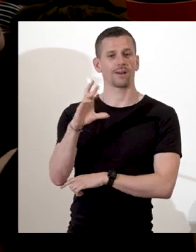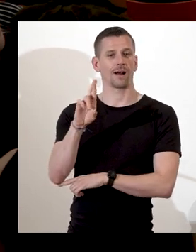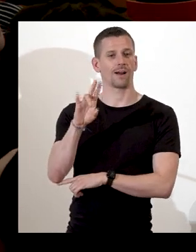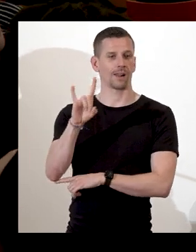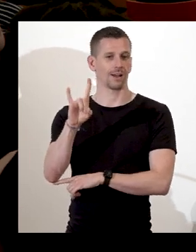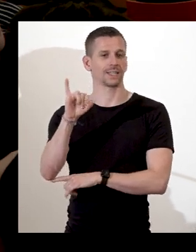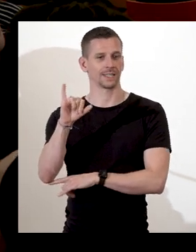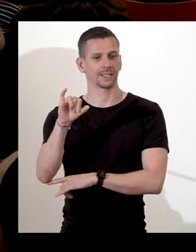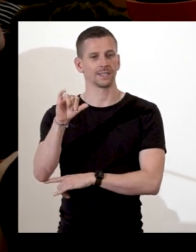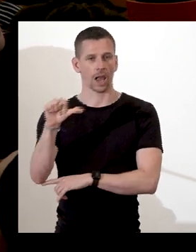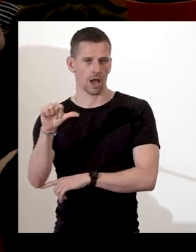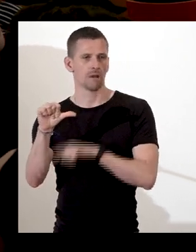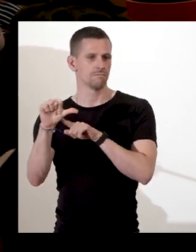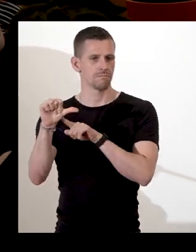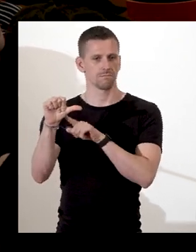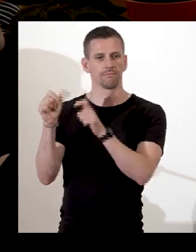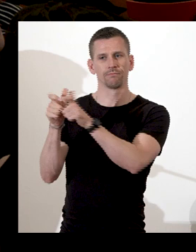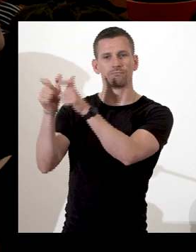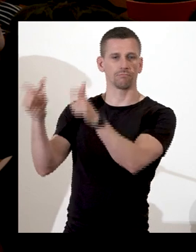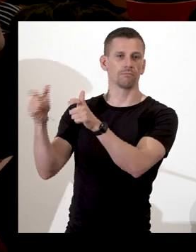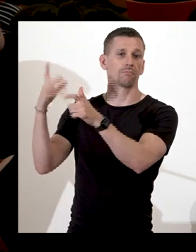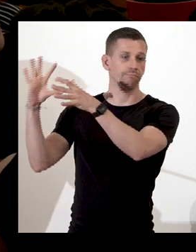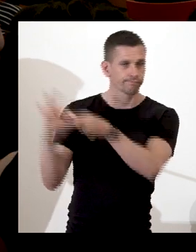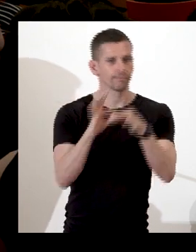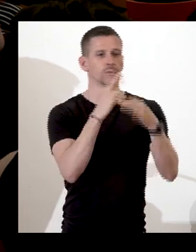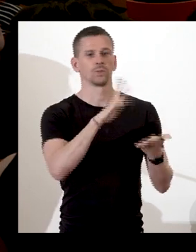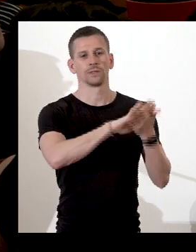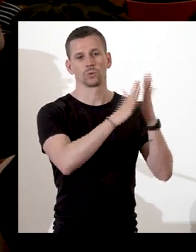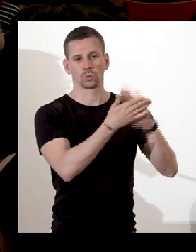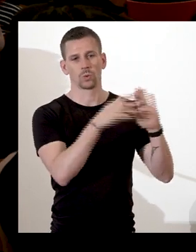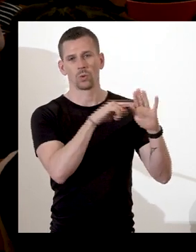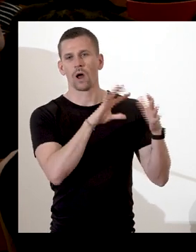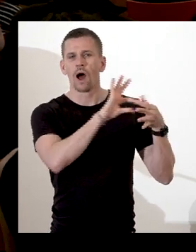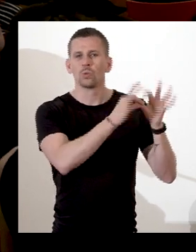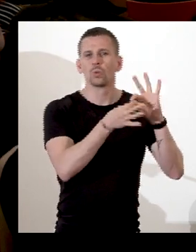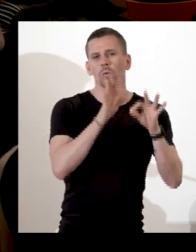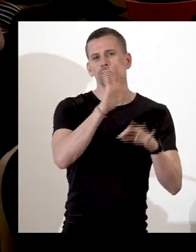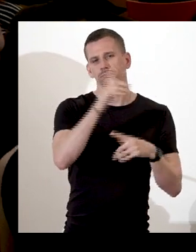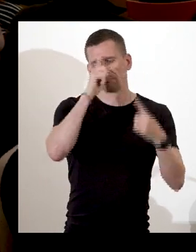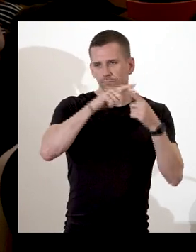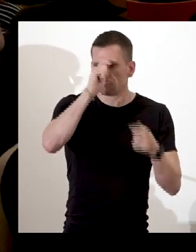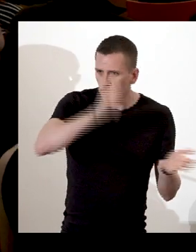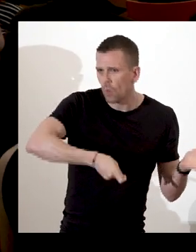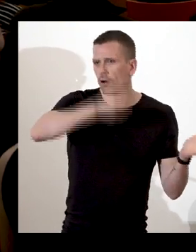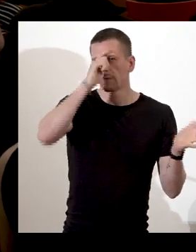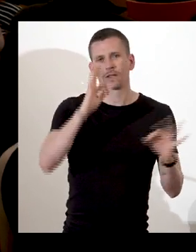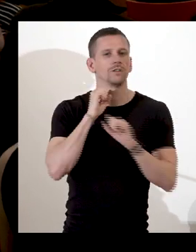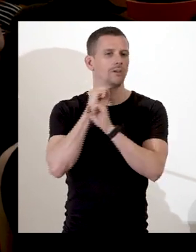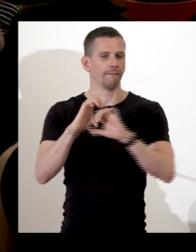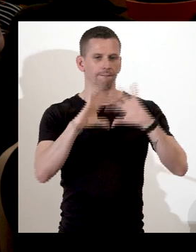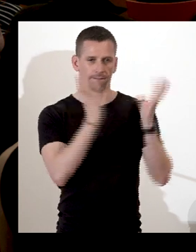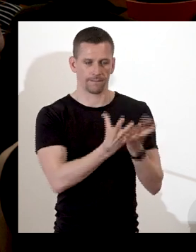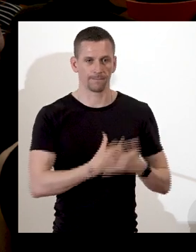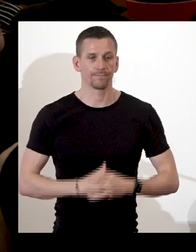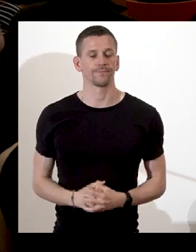avec l'association nantaise Les Anneaux de la Mémoire. Le principe de cette conférence reprend celui